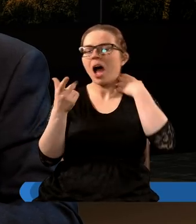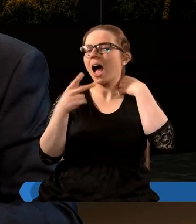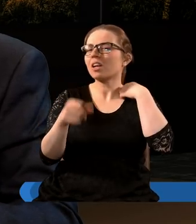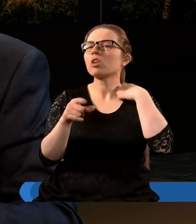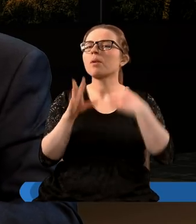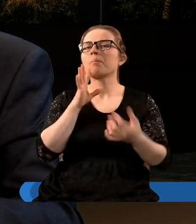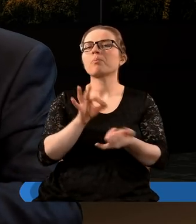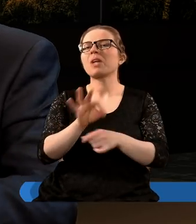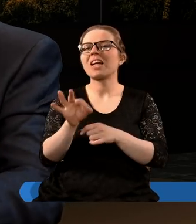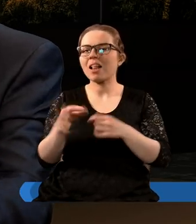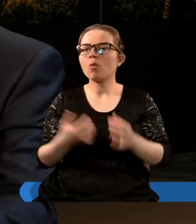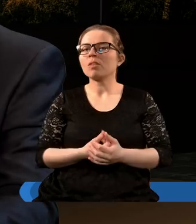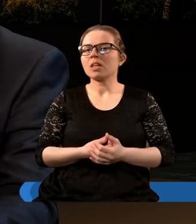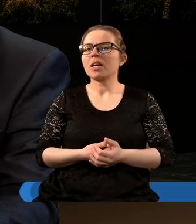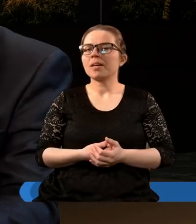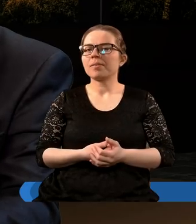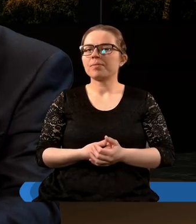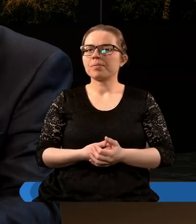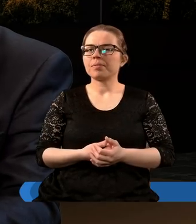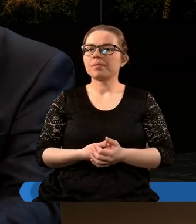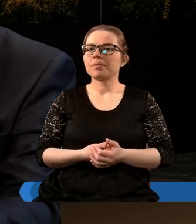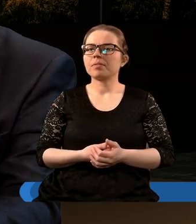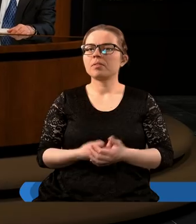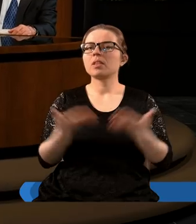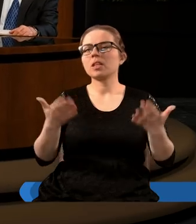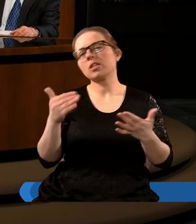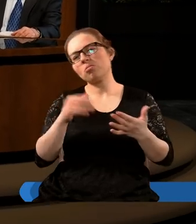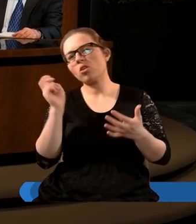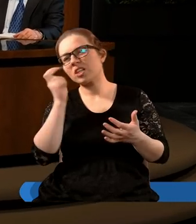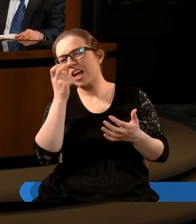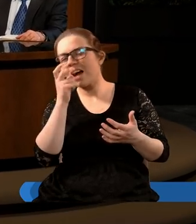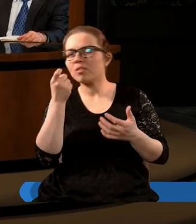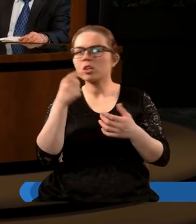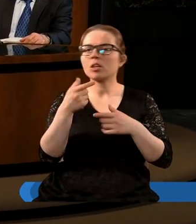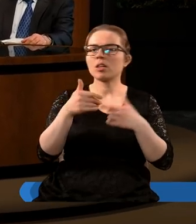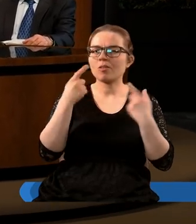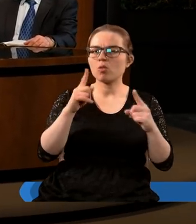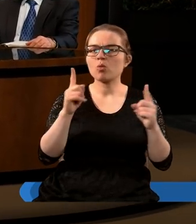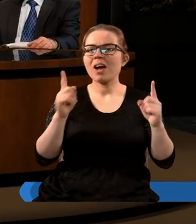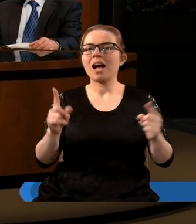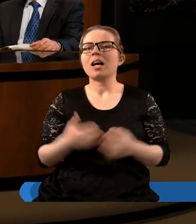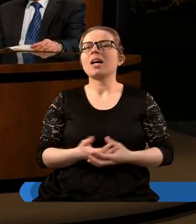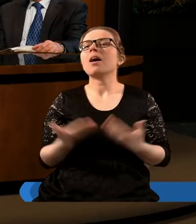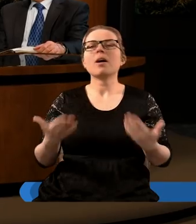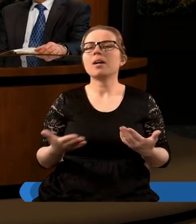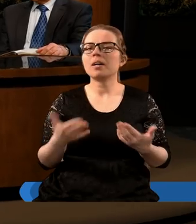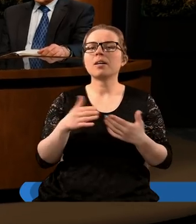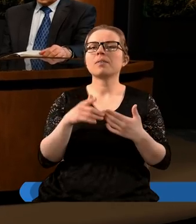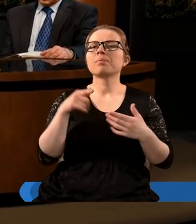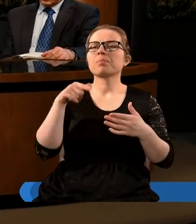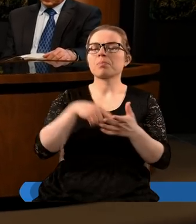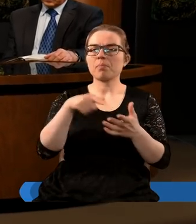prześladowczą, tak naprawdę. Tak jest. Na jeszcze tutaj może takie ciekawostki można zwrócić uwagę, a mianowicie